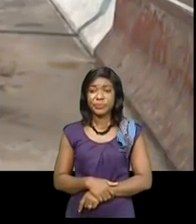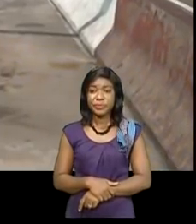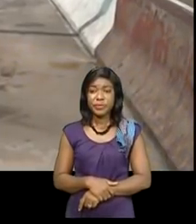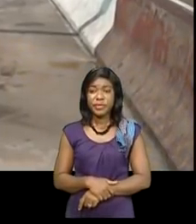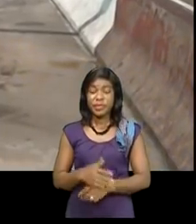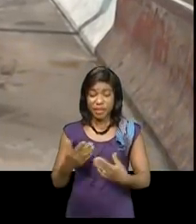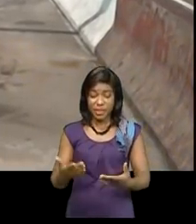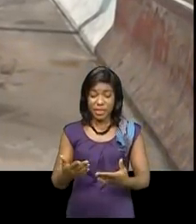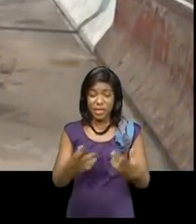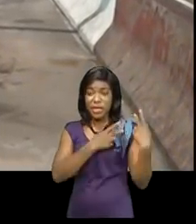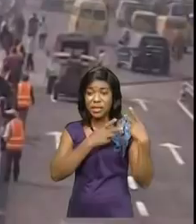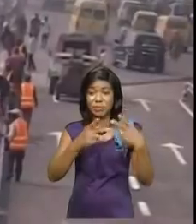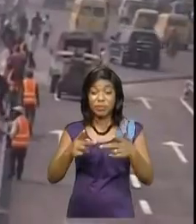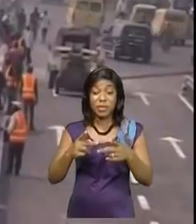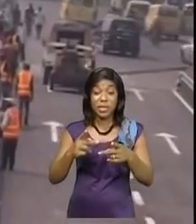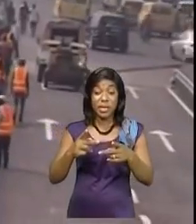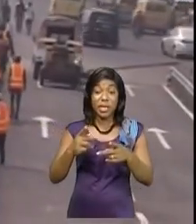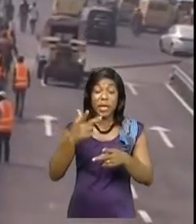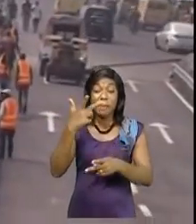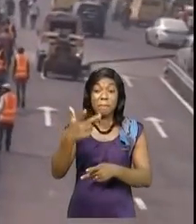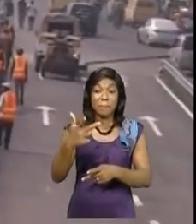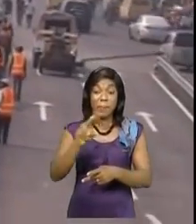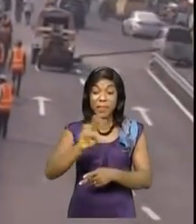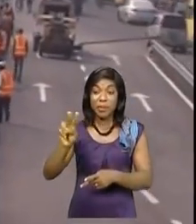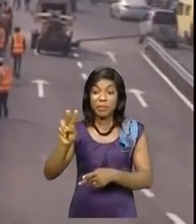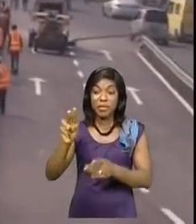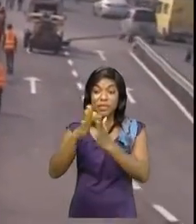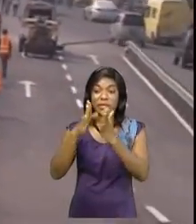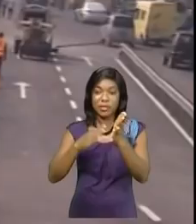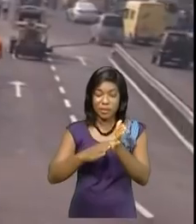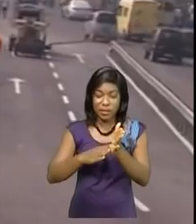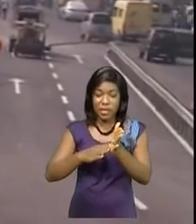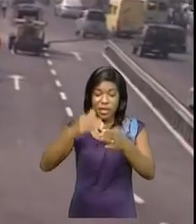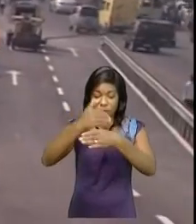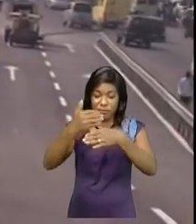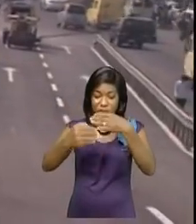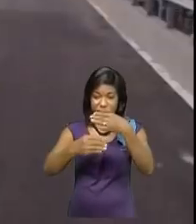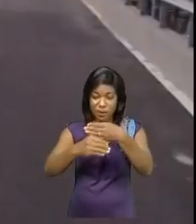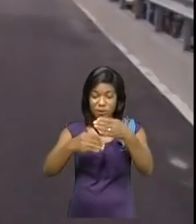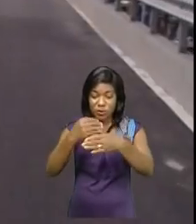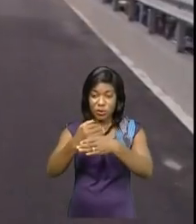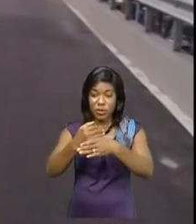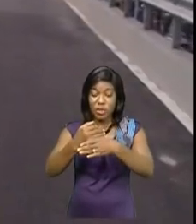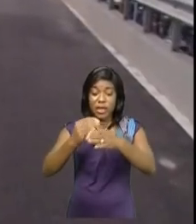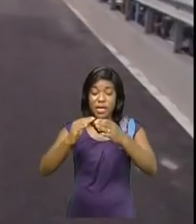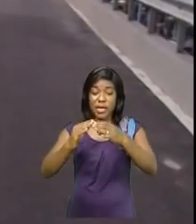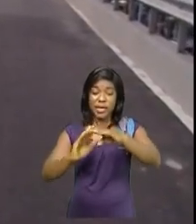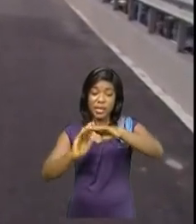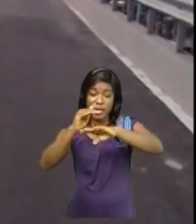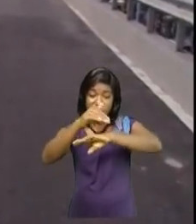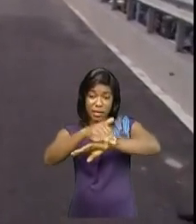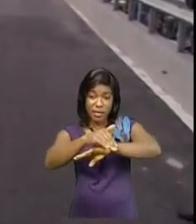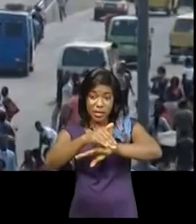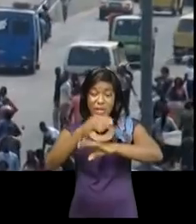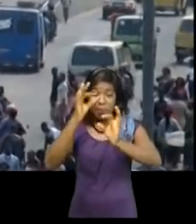Lancés depuis mars 2019, les travaux de construction de Saut-Mouton dans la ville de Kinshasa sont à 70%